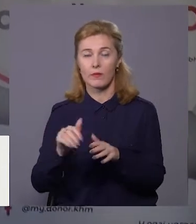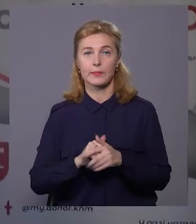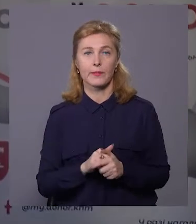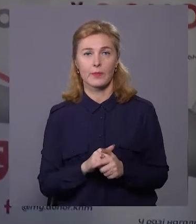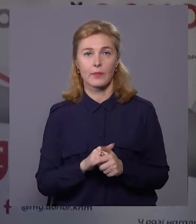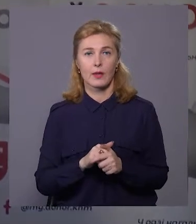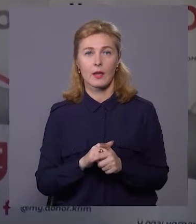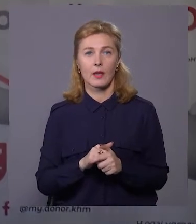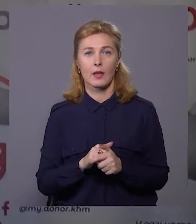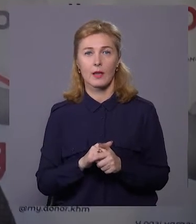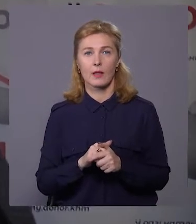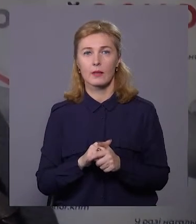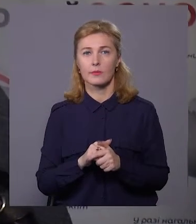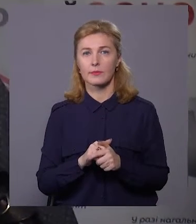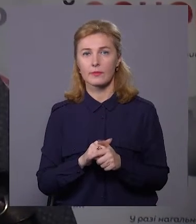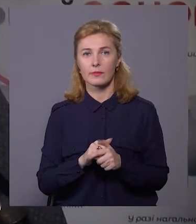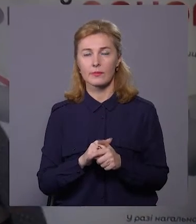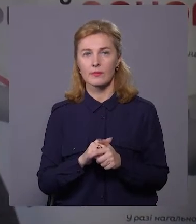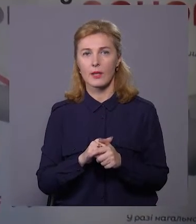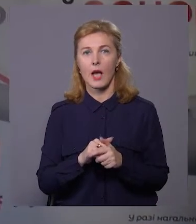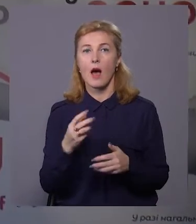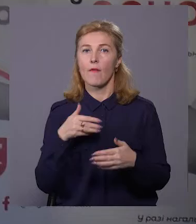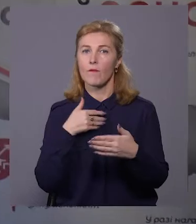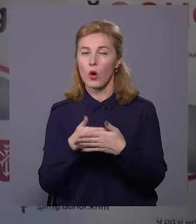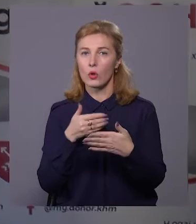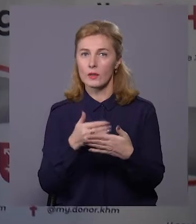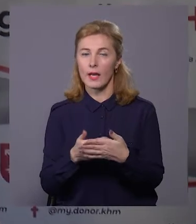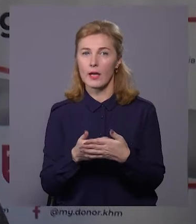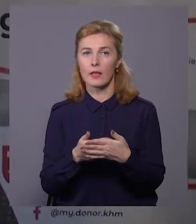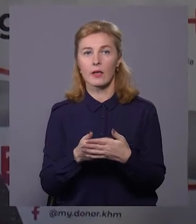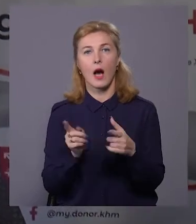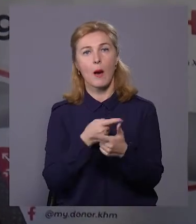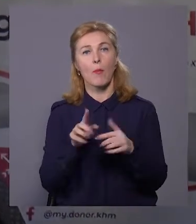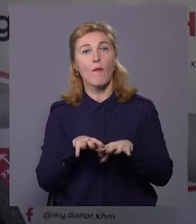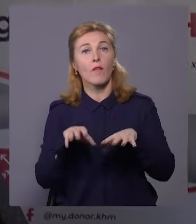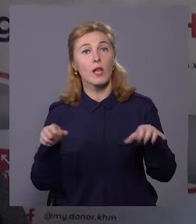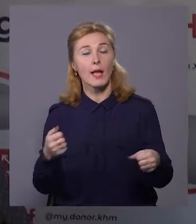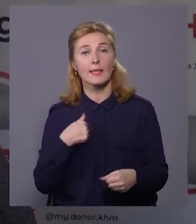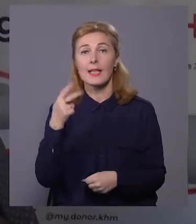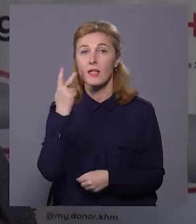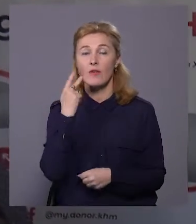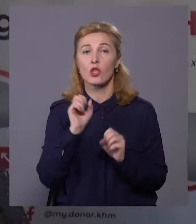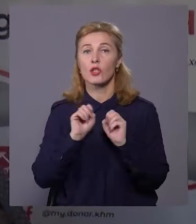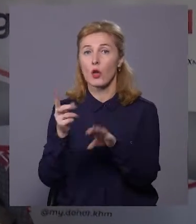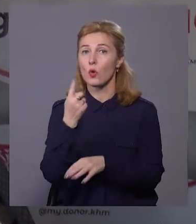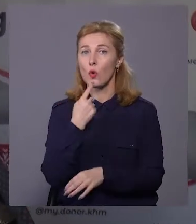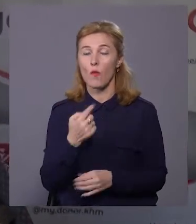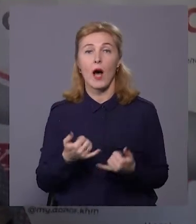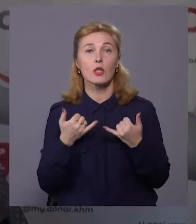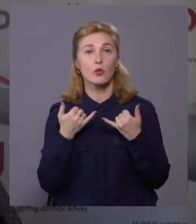Коли є заклики волонтерів чи влади, я завжди здаю кров. А сьогодні